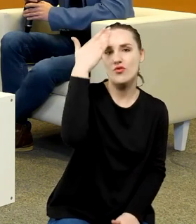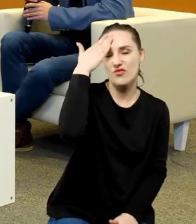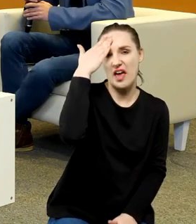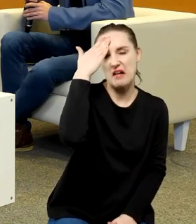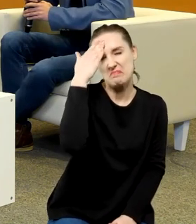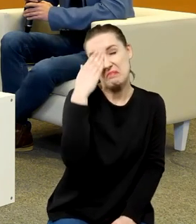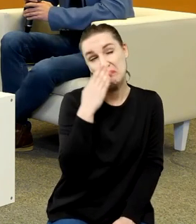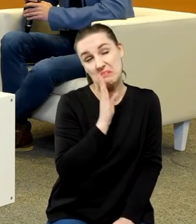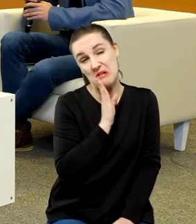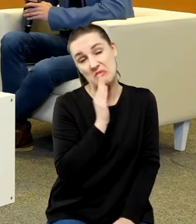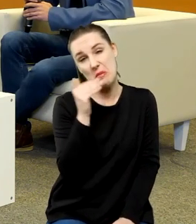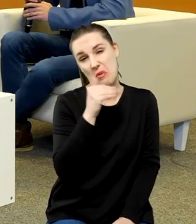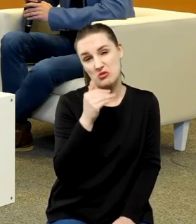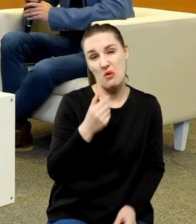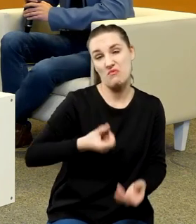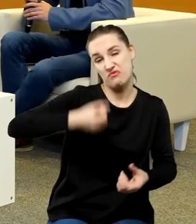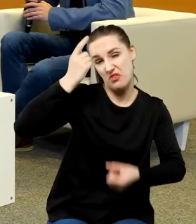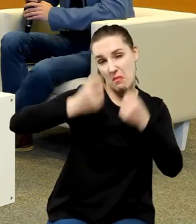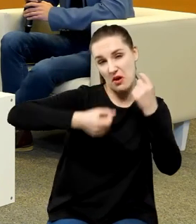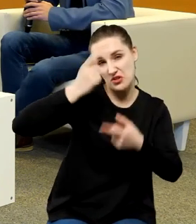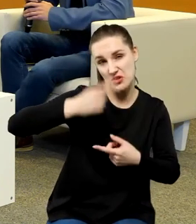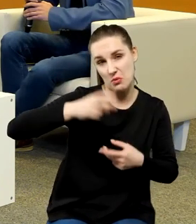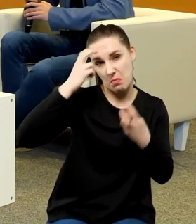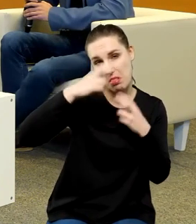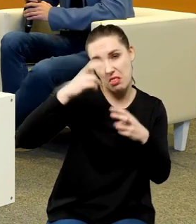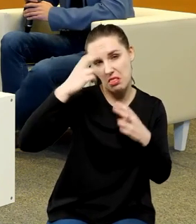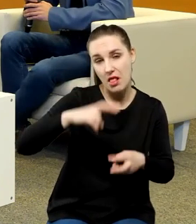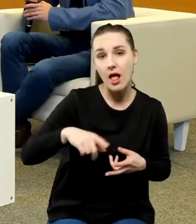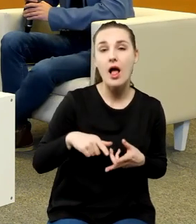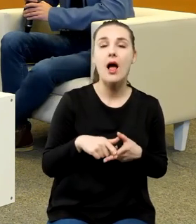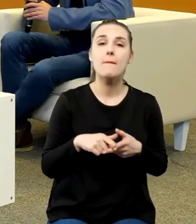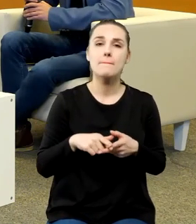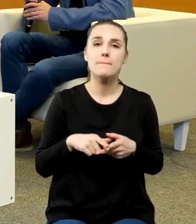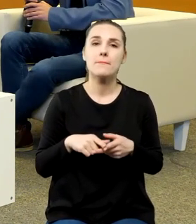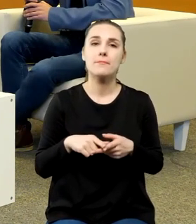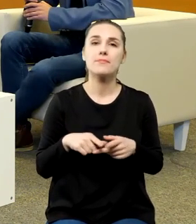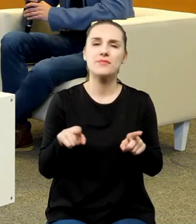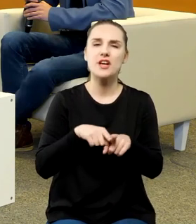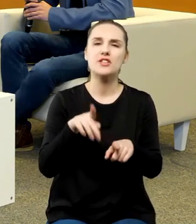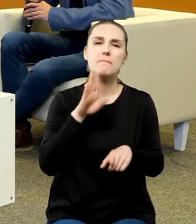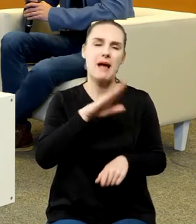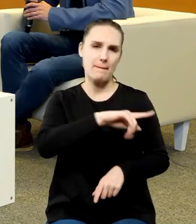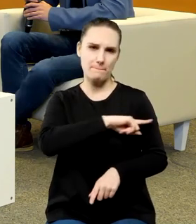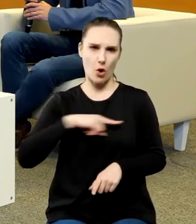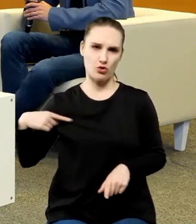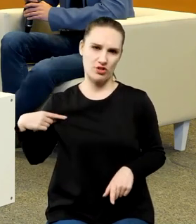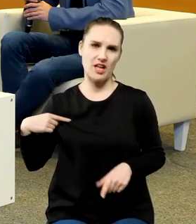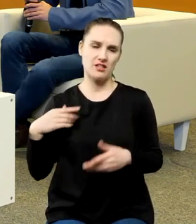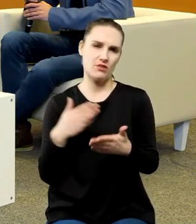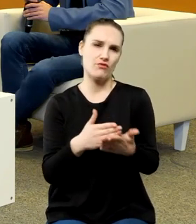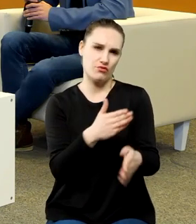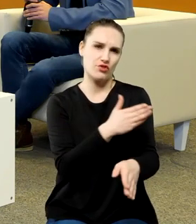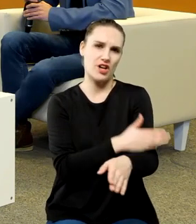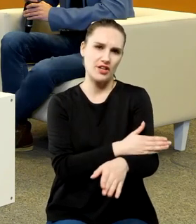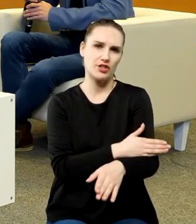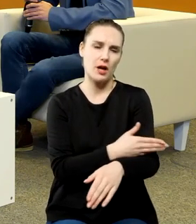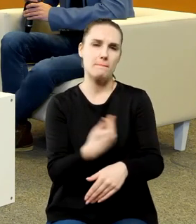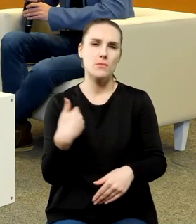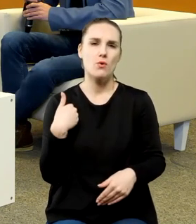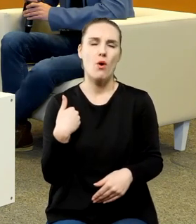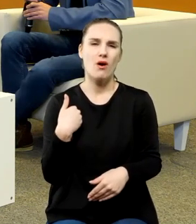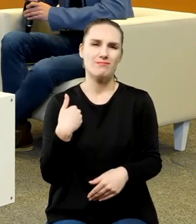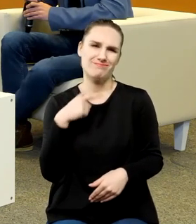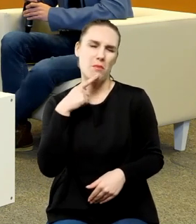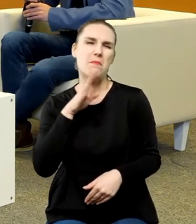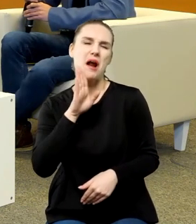zmieślił. Ten portret też wszyscy mają, ale to chyba już wystarczająco tutaj umówione, że powstał na podstawie rzekomego autoportretu,